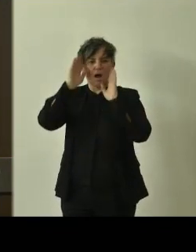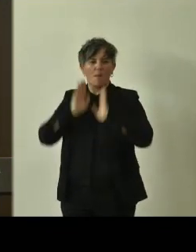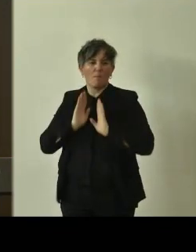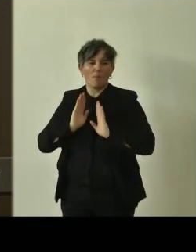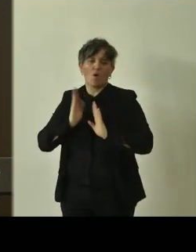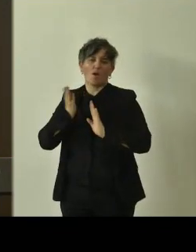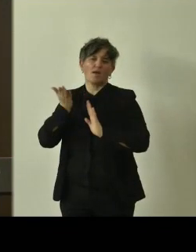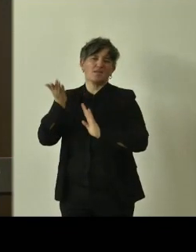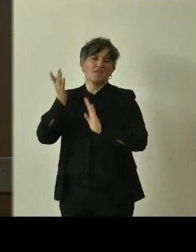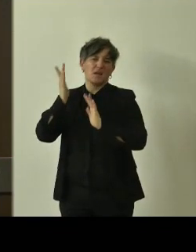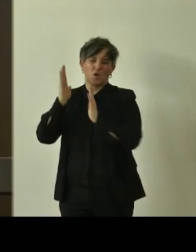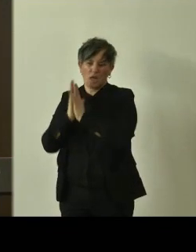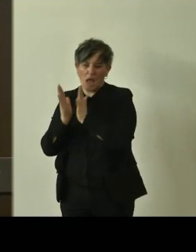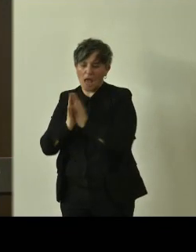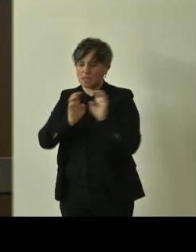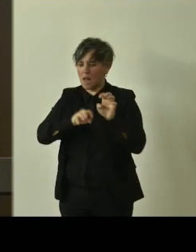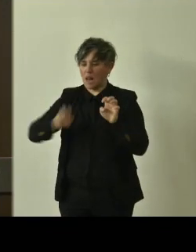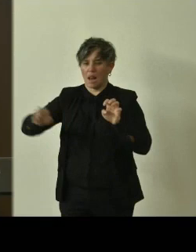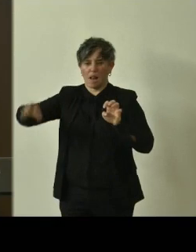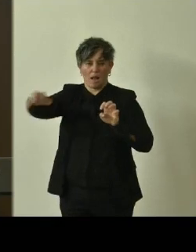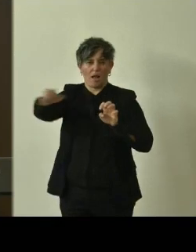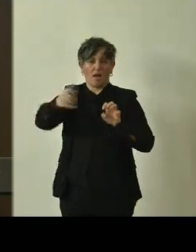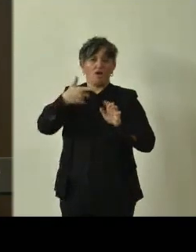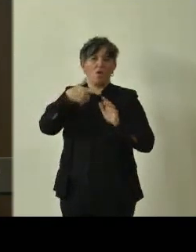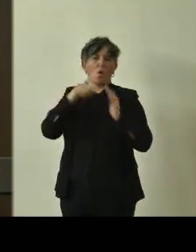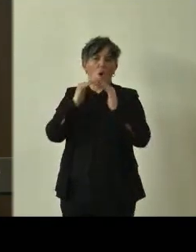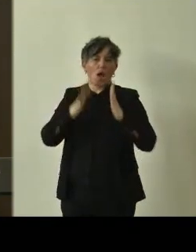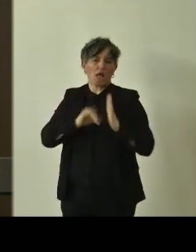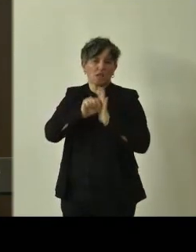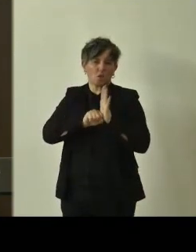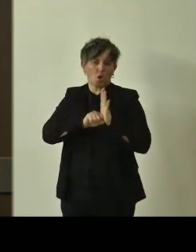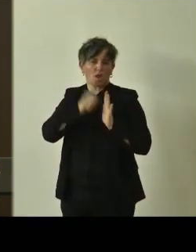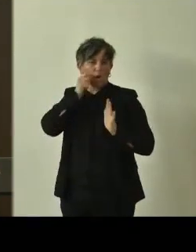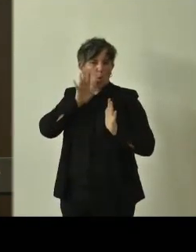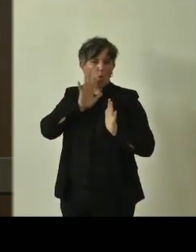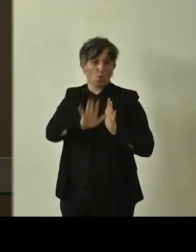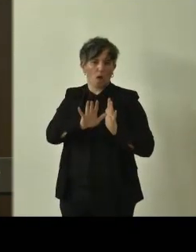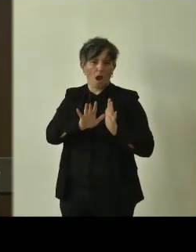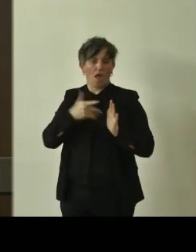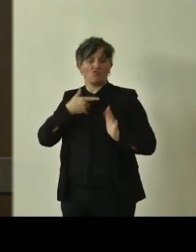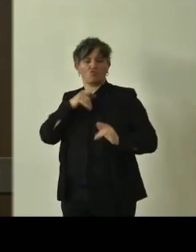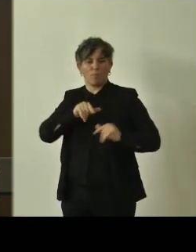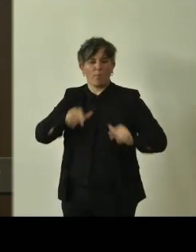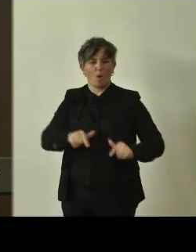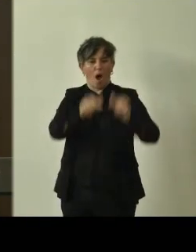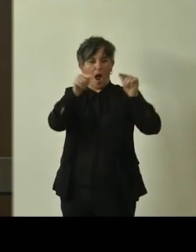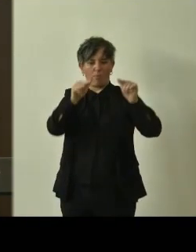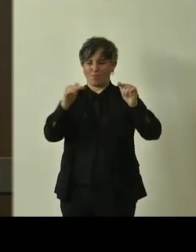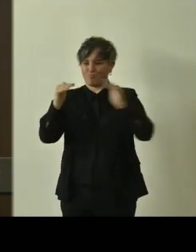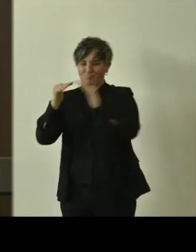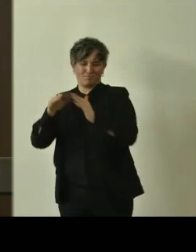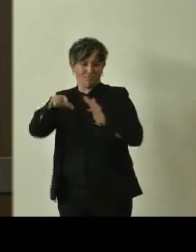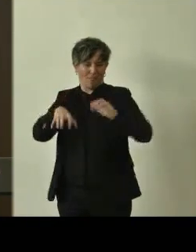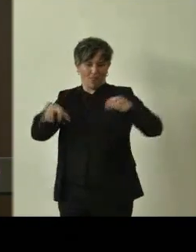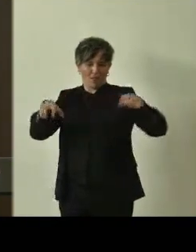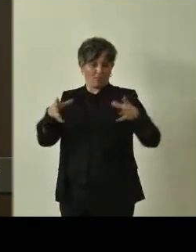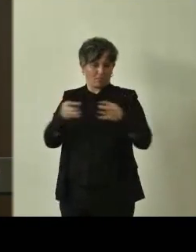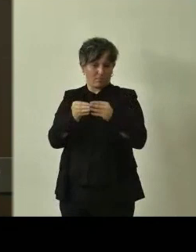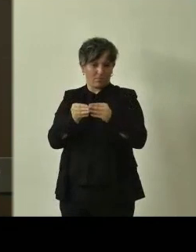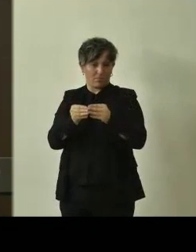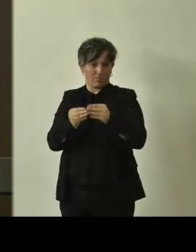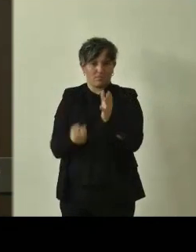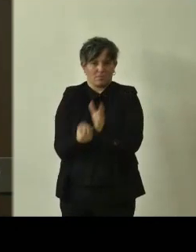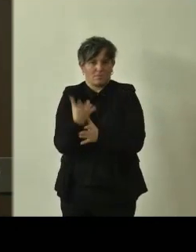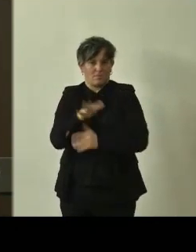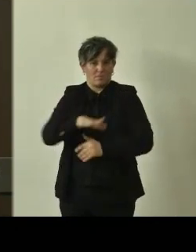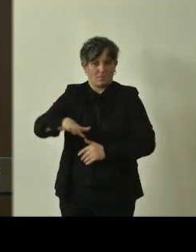orti botanici e residenze storiche private, cioè quelli che sono stati progettati per essere là e sono nati insieme al